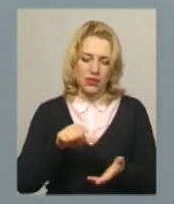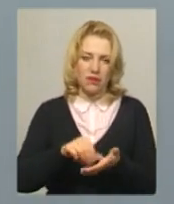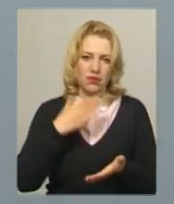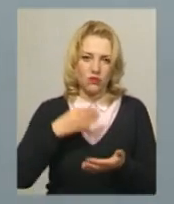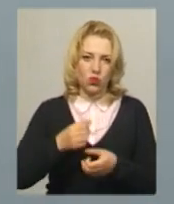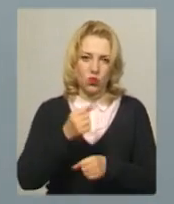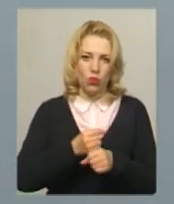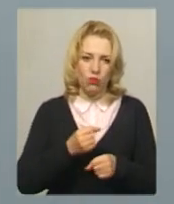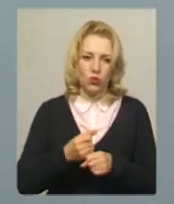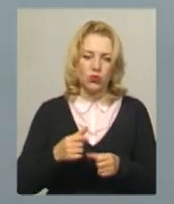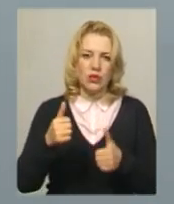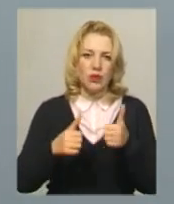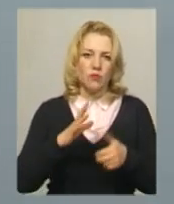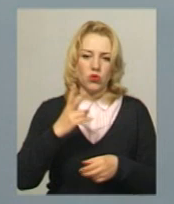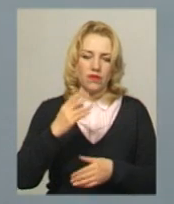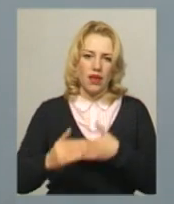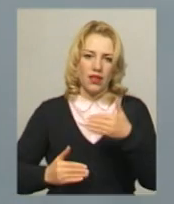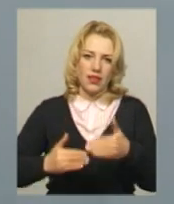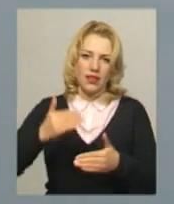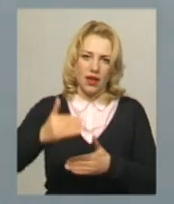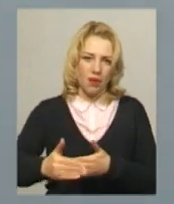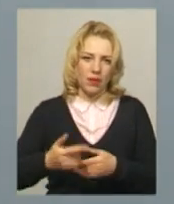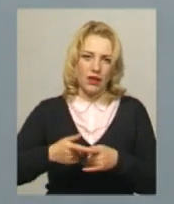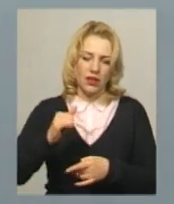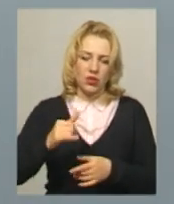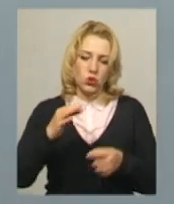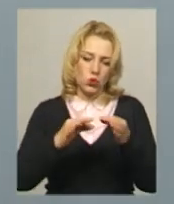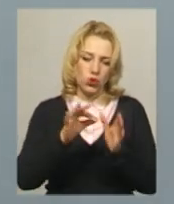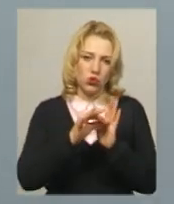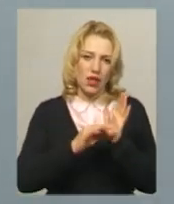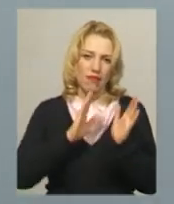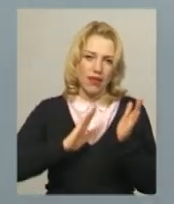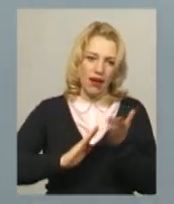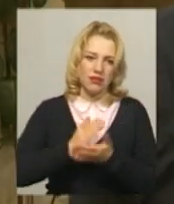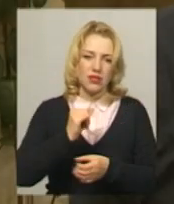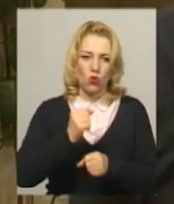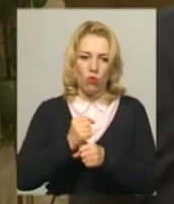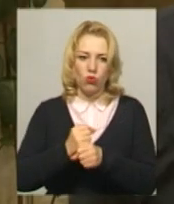Змагання проходили у два етапи. Судді оцінювали якість та роботу моделей.